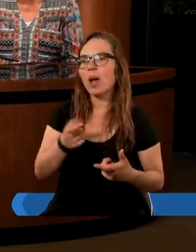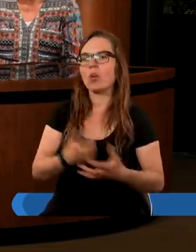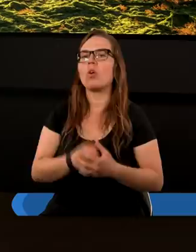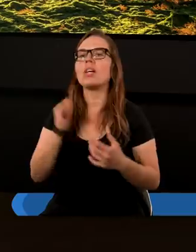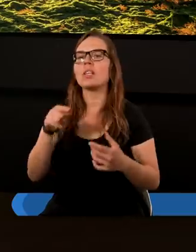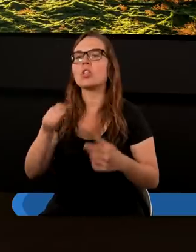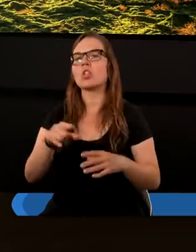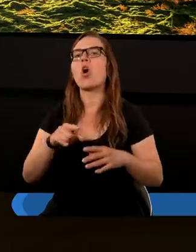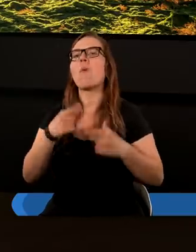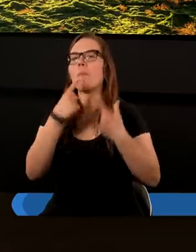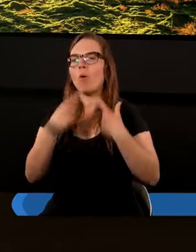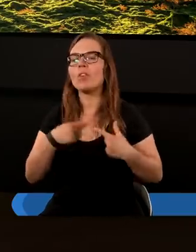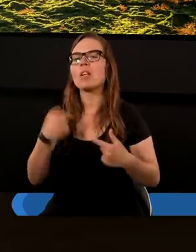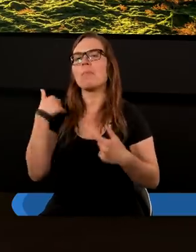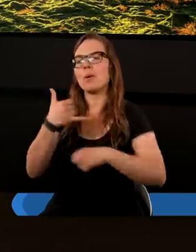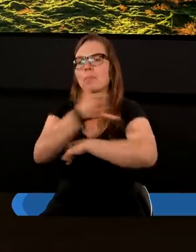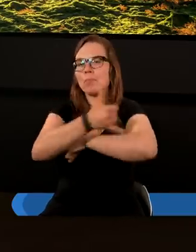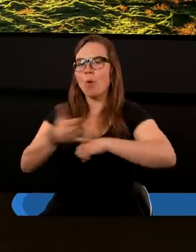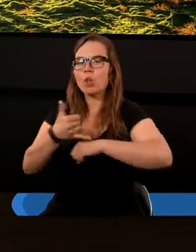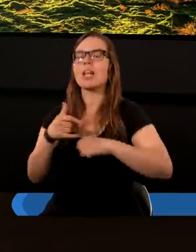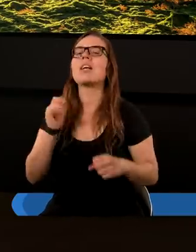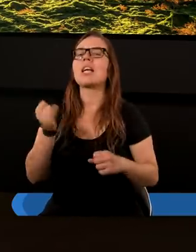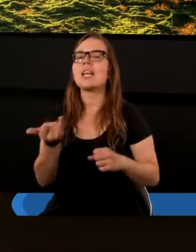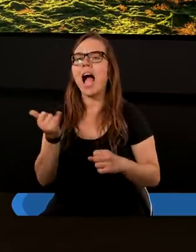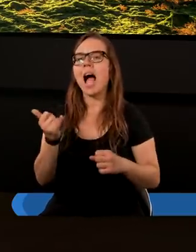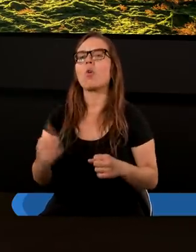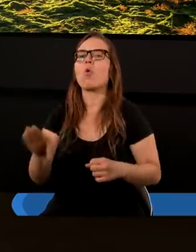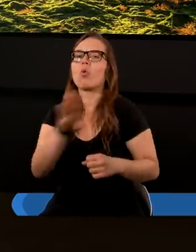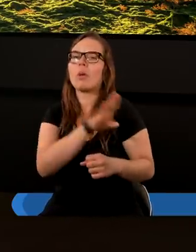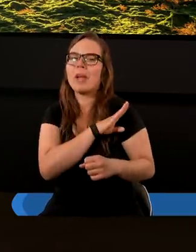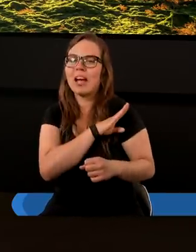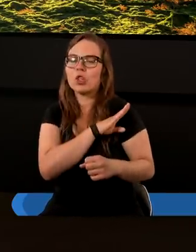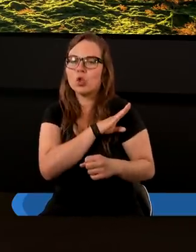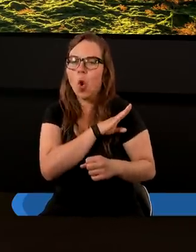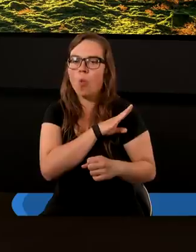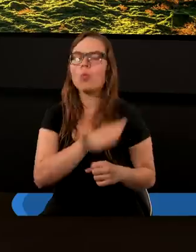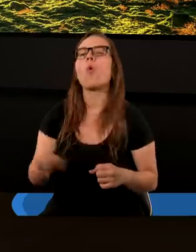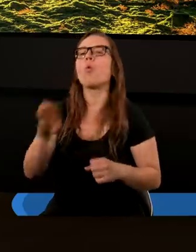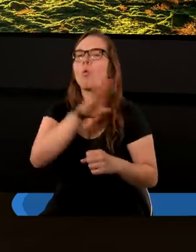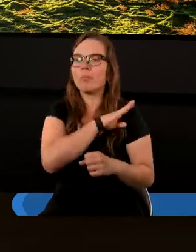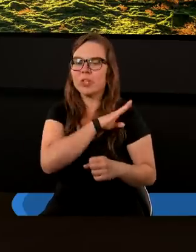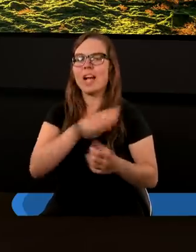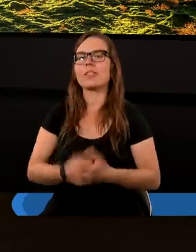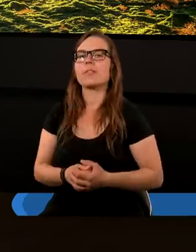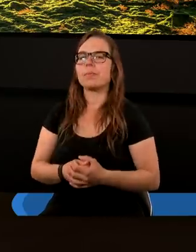I to powiedział, by zaznaczyć, jaką śmiercią umrze.